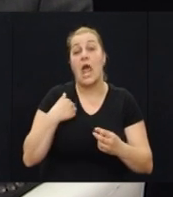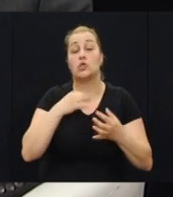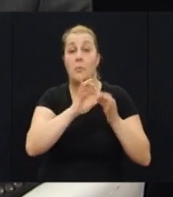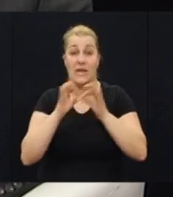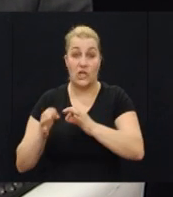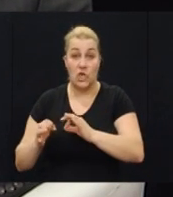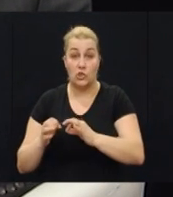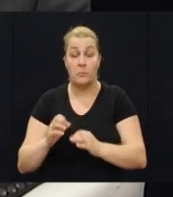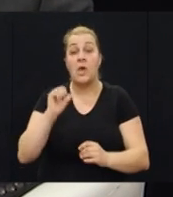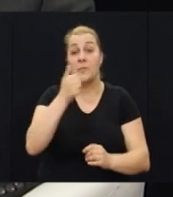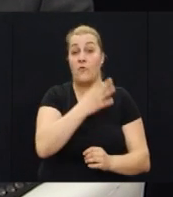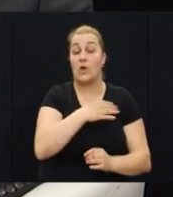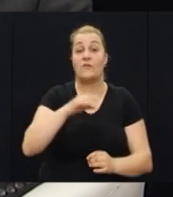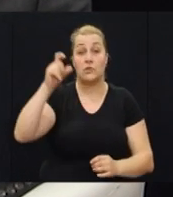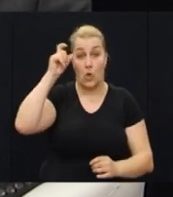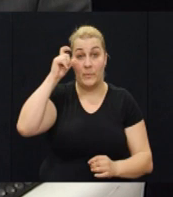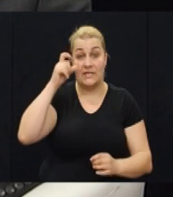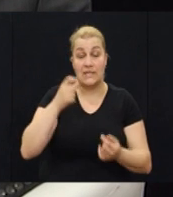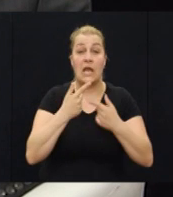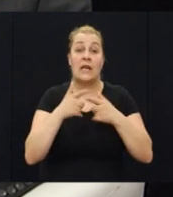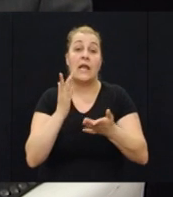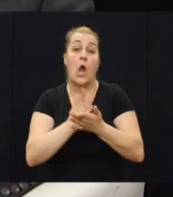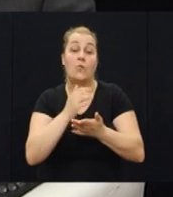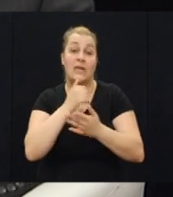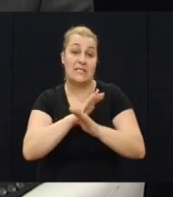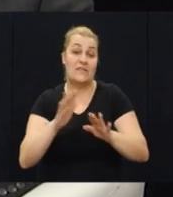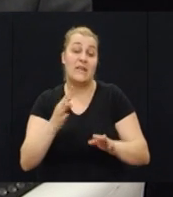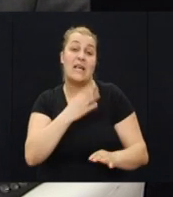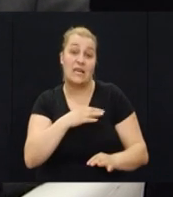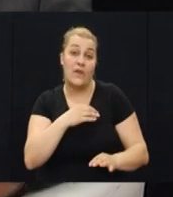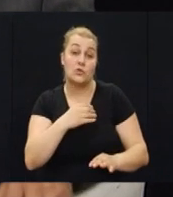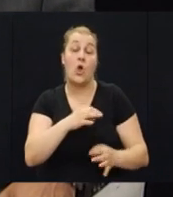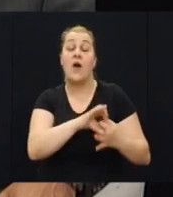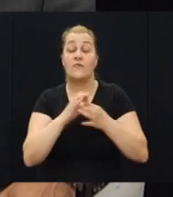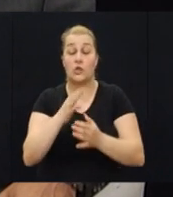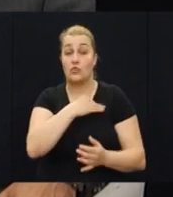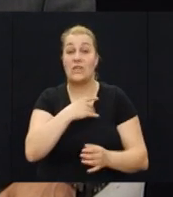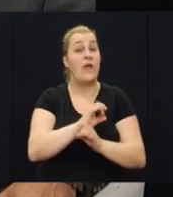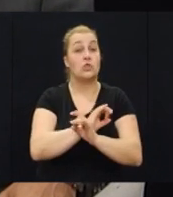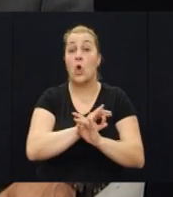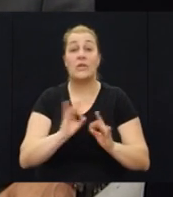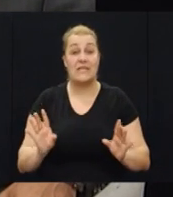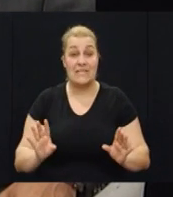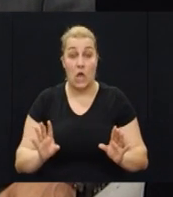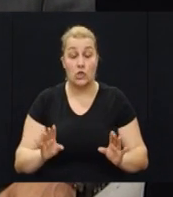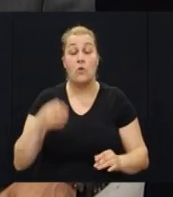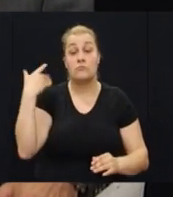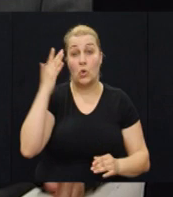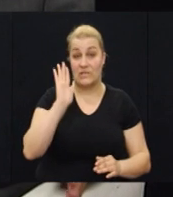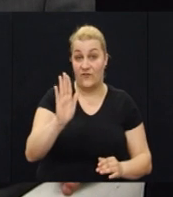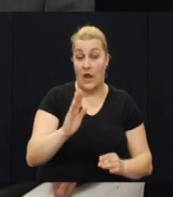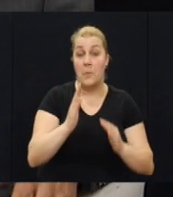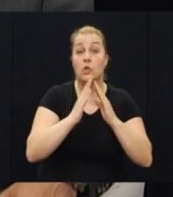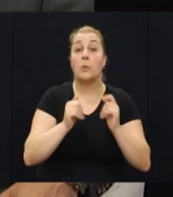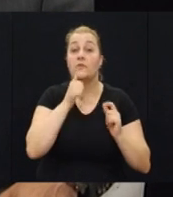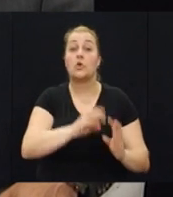našom rečenicom prvog hrvatskog predsjednika neka uvijek i sve za Hrvatsku a našu jedinu vešnju Hrvatsku ni za što pozdrav